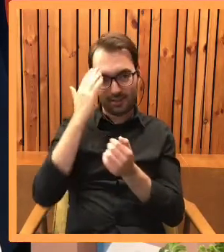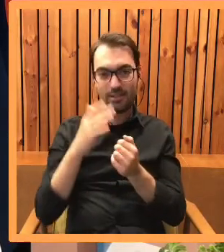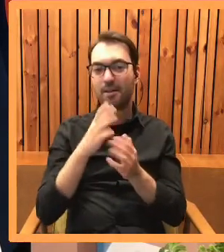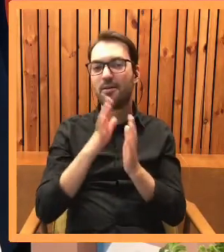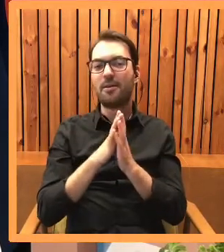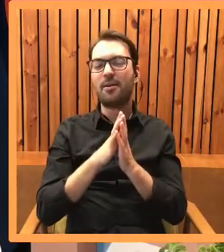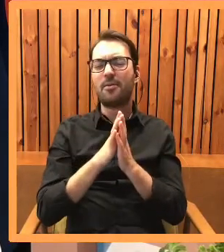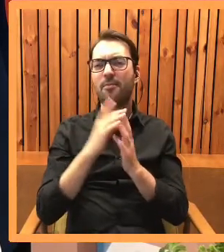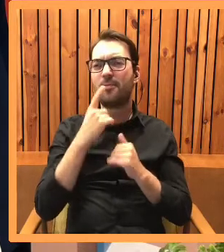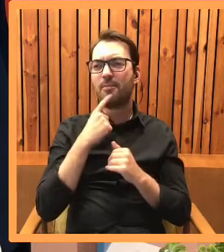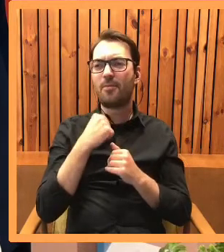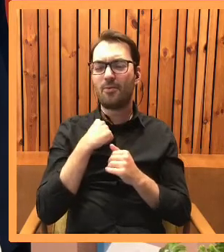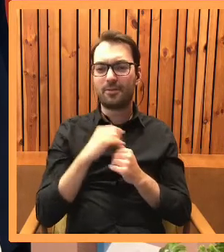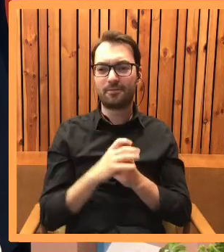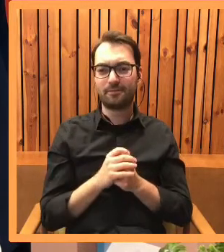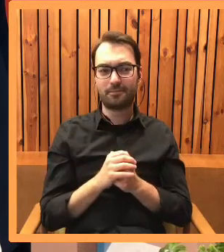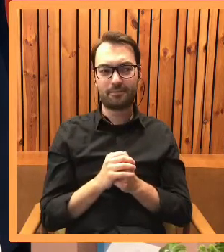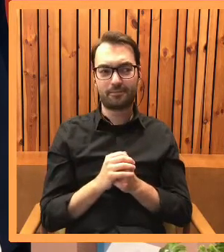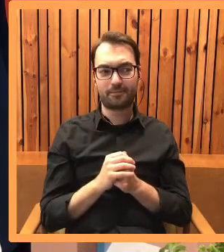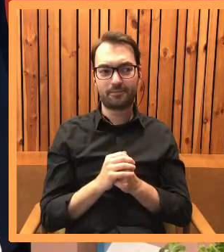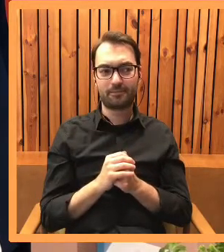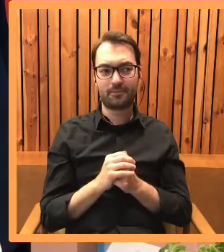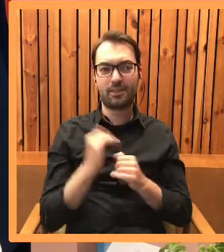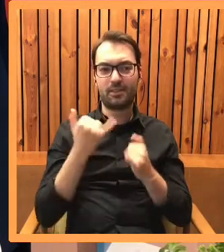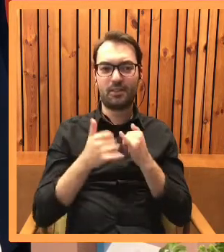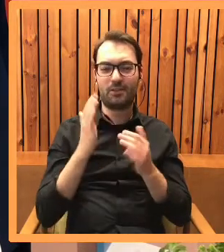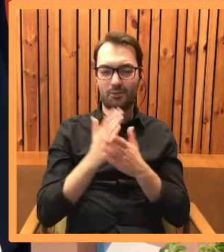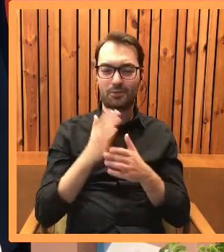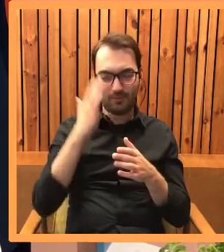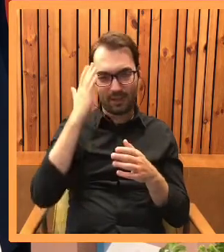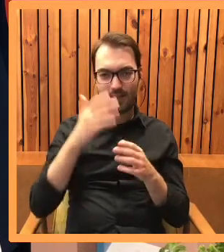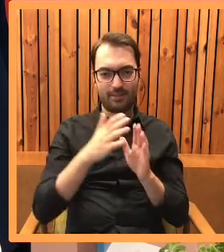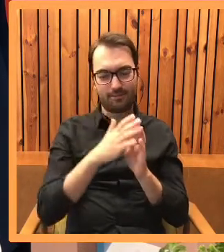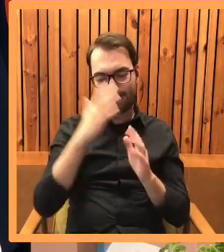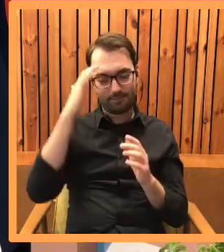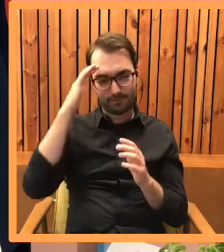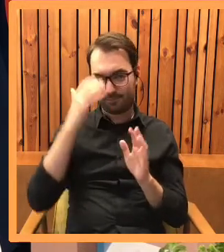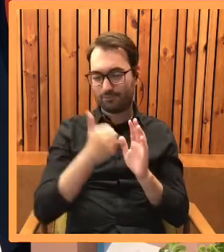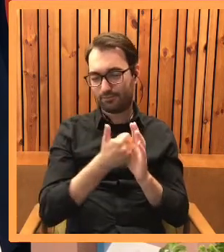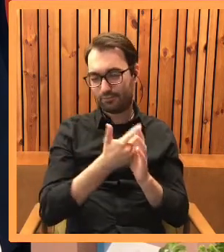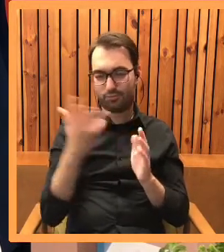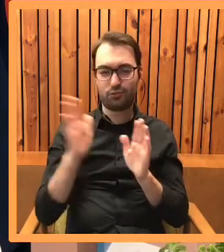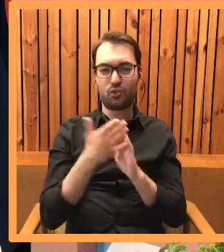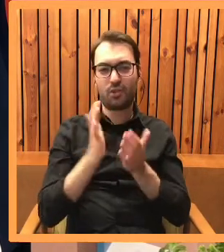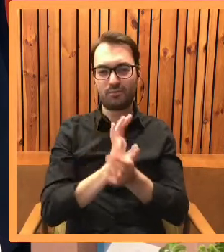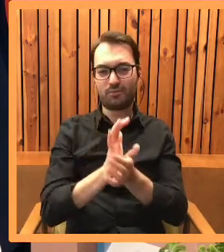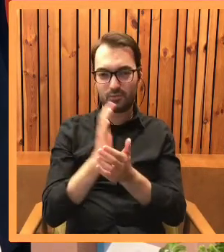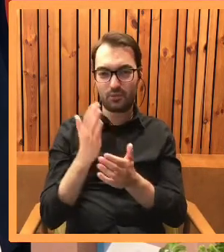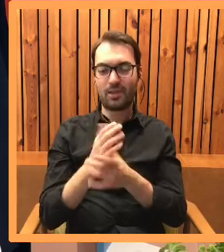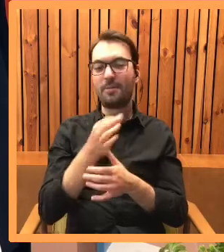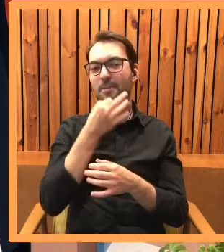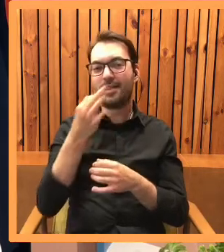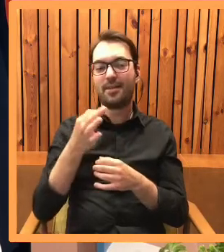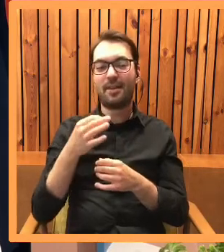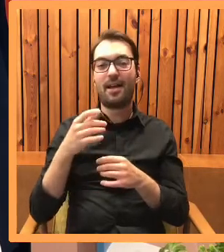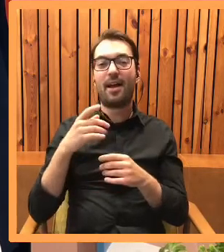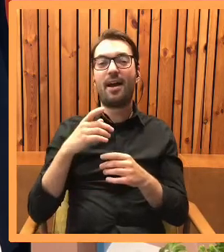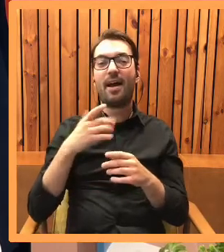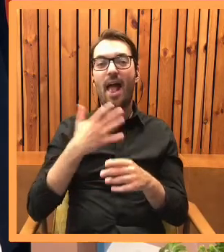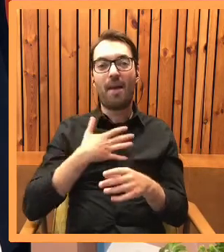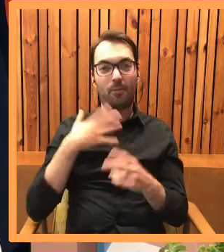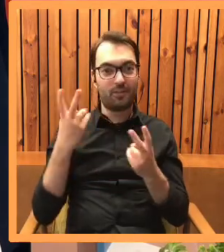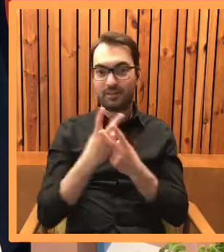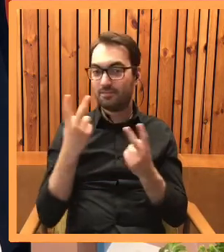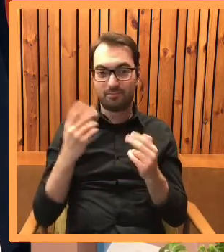Kasiu, to też mnie zawsze zastanawia, czy kiedy ma się już kolejną, kolejną, kolejną książkę na swoim koncie, czy te emocje są tak samo duże, jak przy